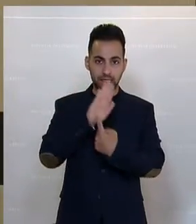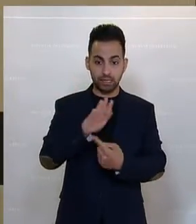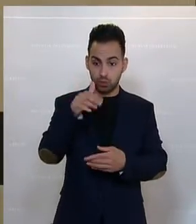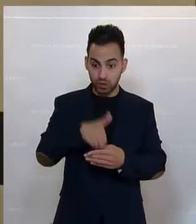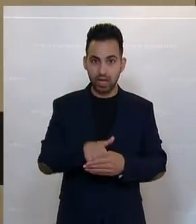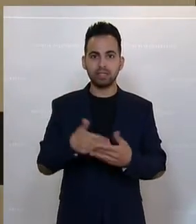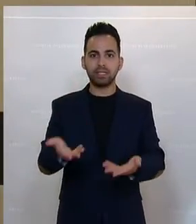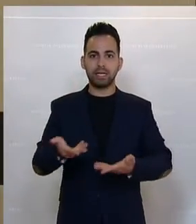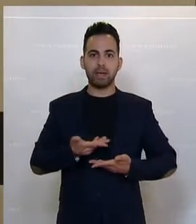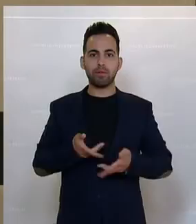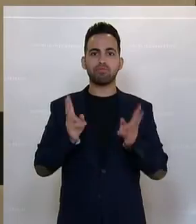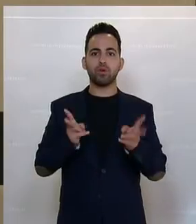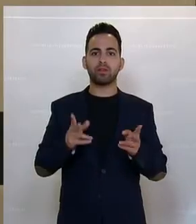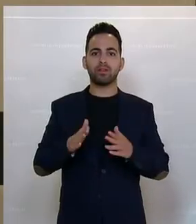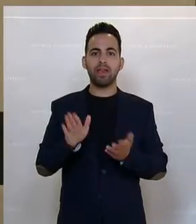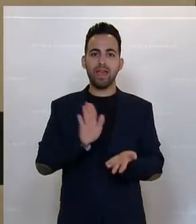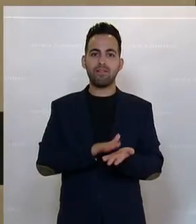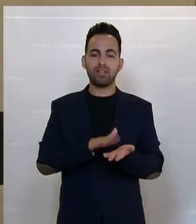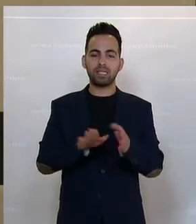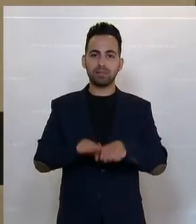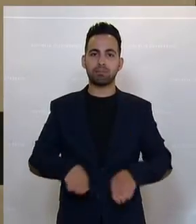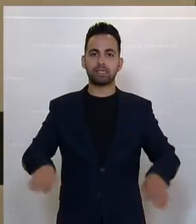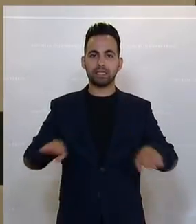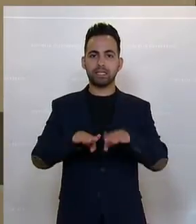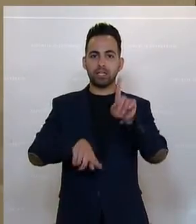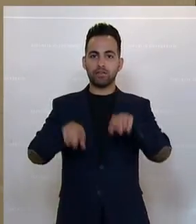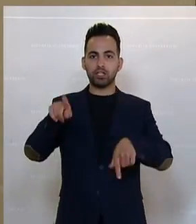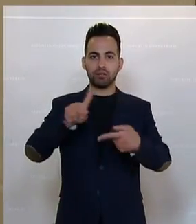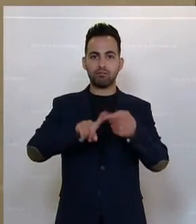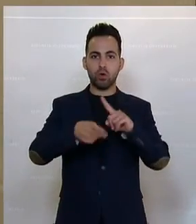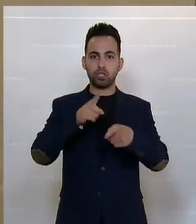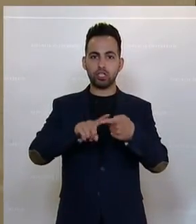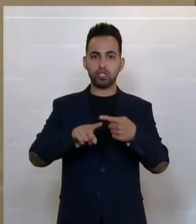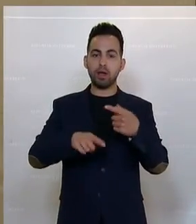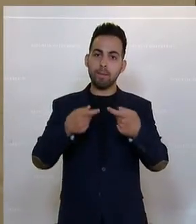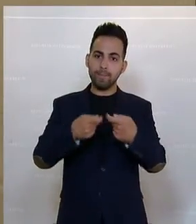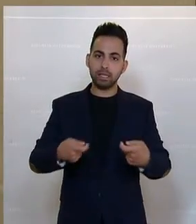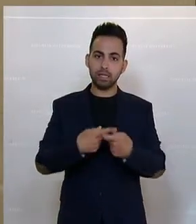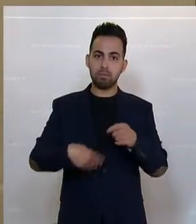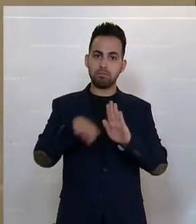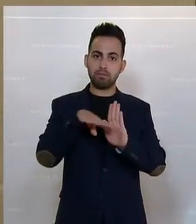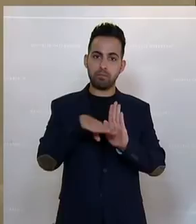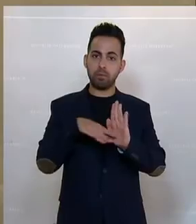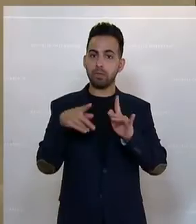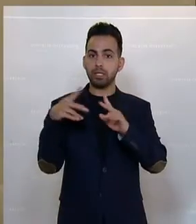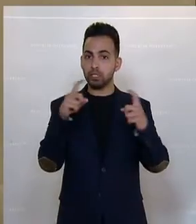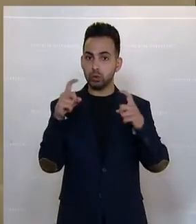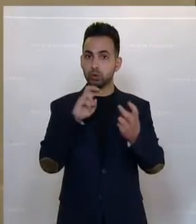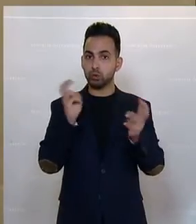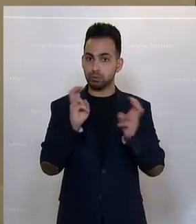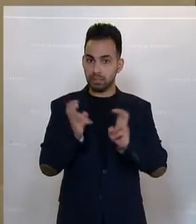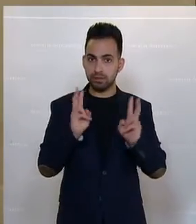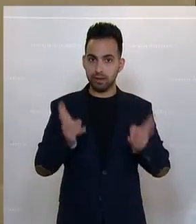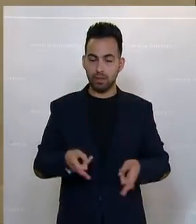gibt uns die Möglichkeit, evidenzbasiert verschiedene politische Maßnahmen zu diskutieren und umzusetzen.